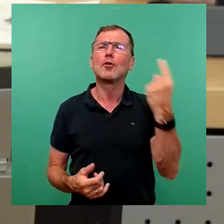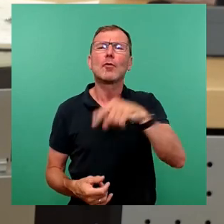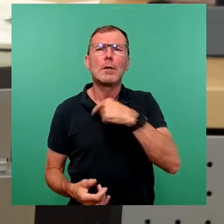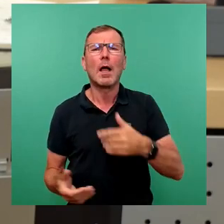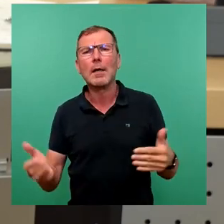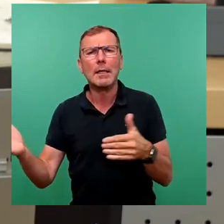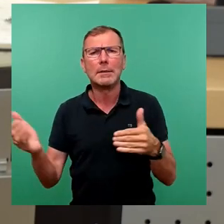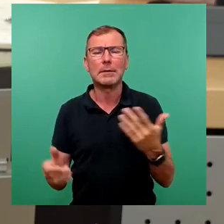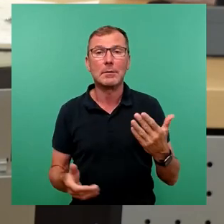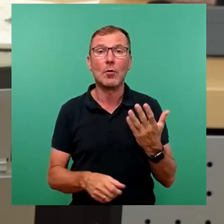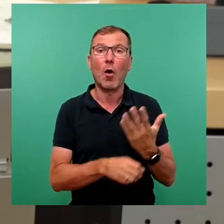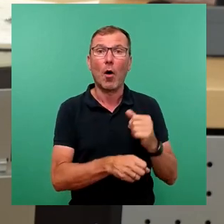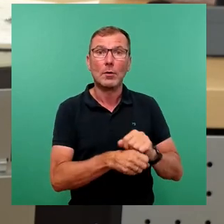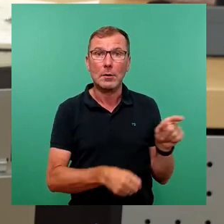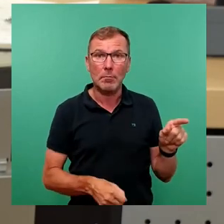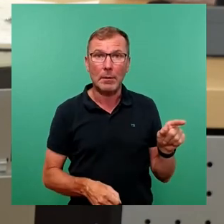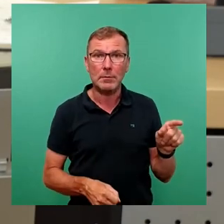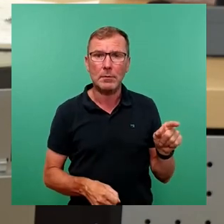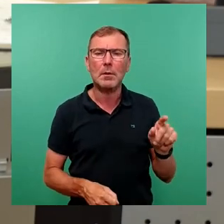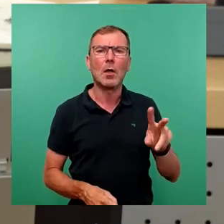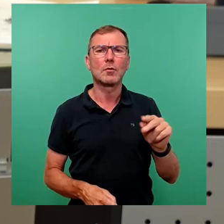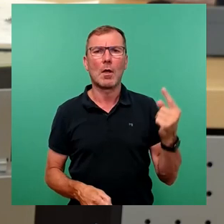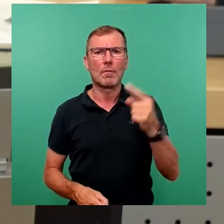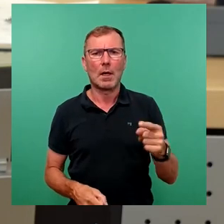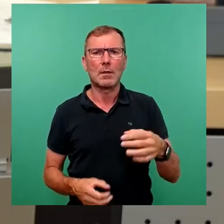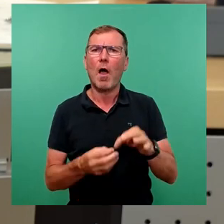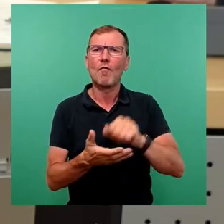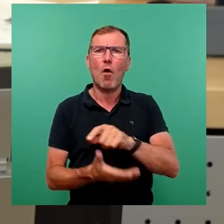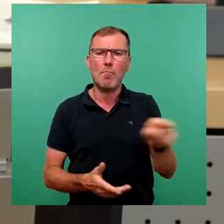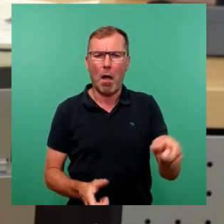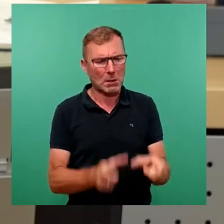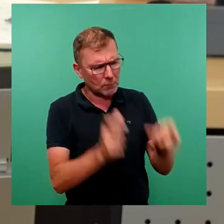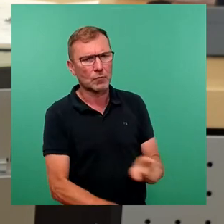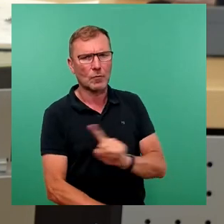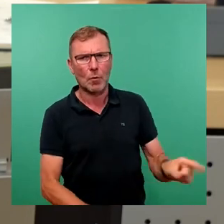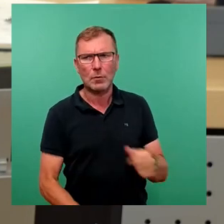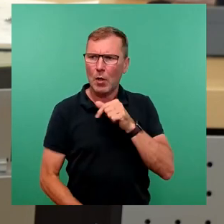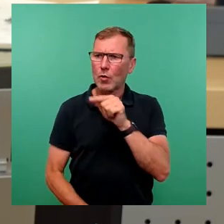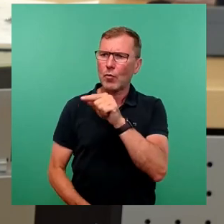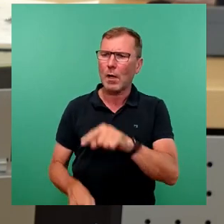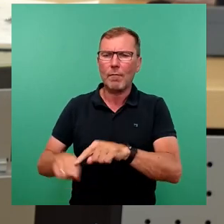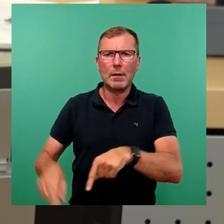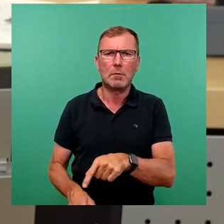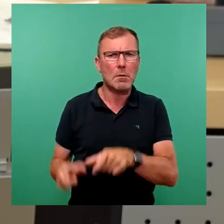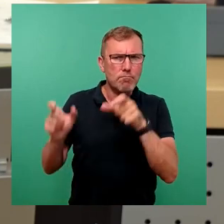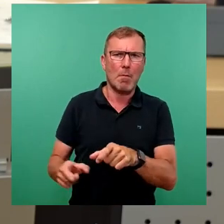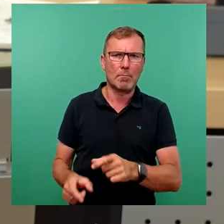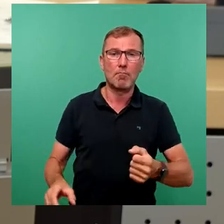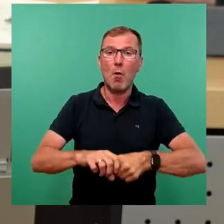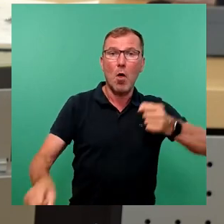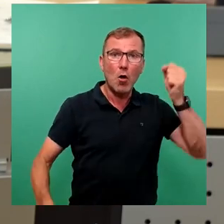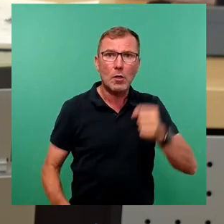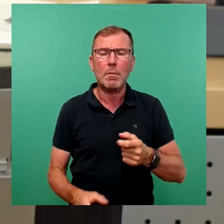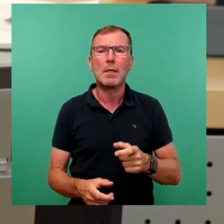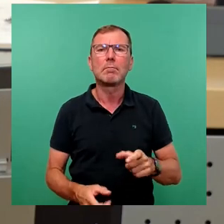sich das Ordnungsamt an Zwölfjährigen, die einen Flohmarkt machten und Jugendlichen auf einem Teppich. Mit Knüppeln und Reizgas